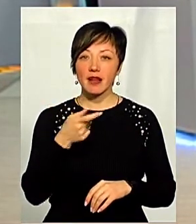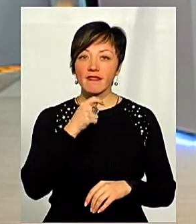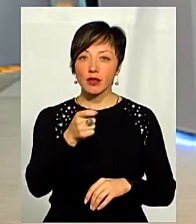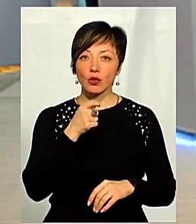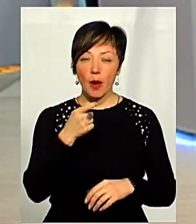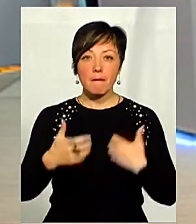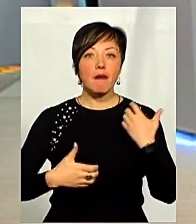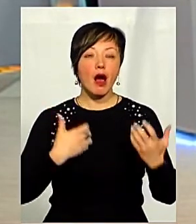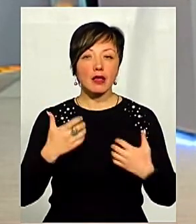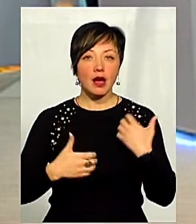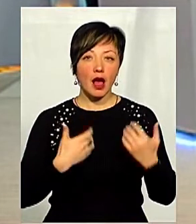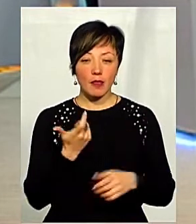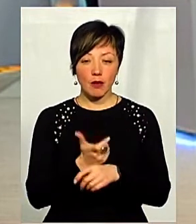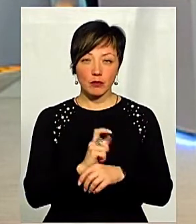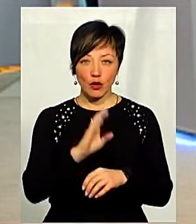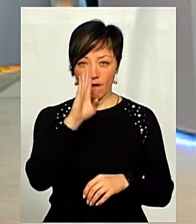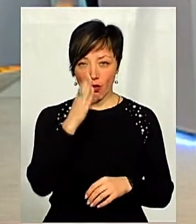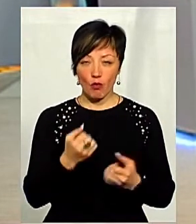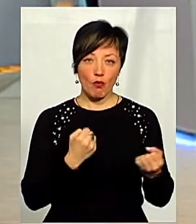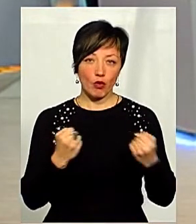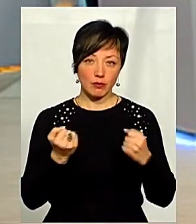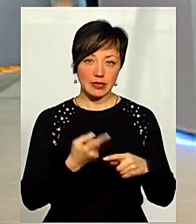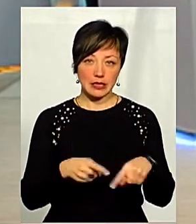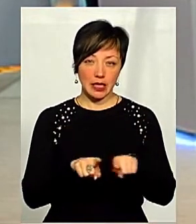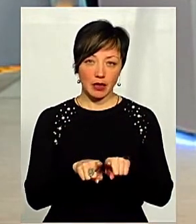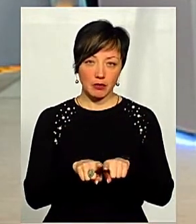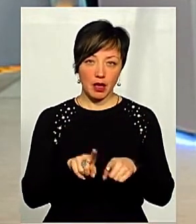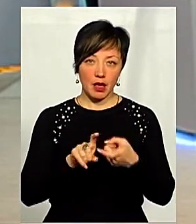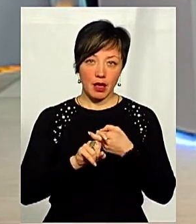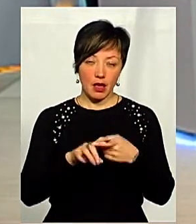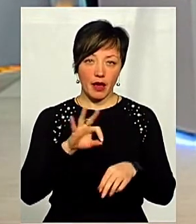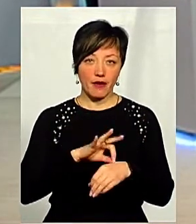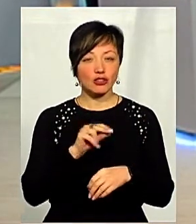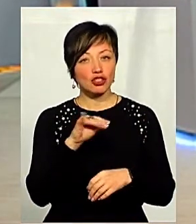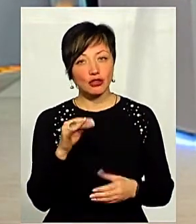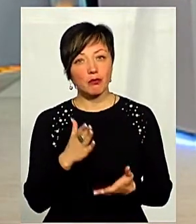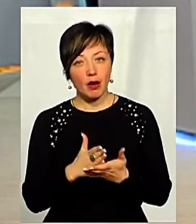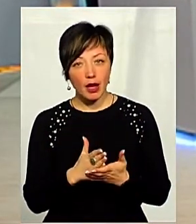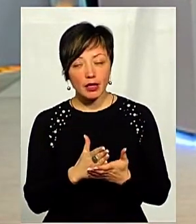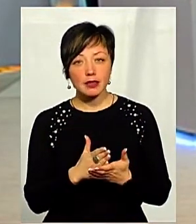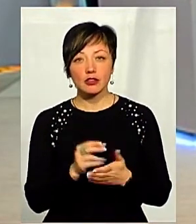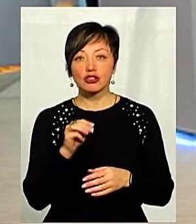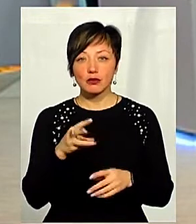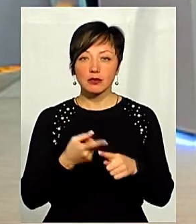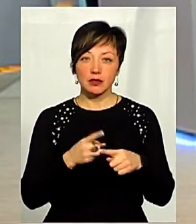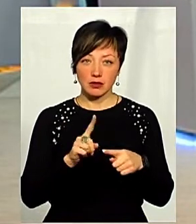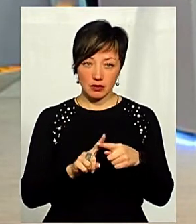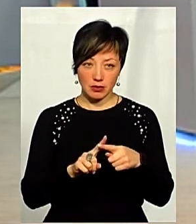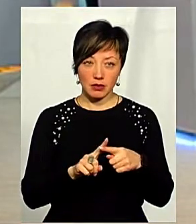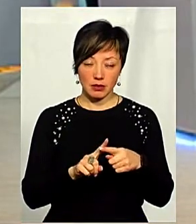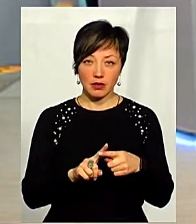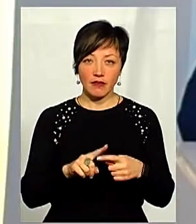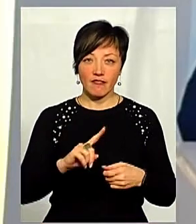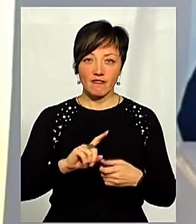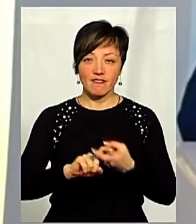що паніка – це найбільший ворог у боротьбі із таким явищем. А чи маєте чим цього ворога, от маю на